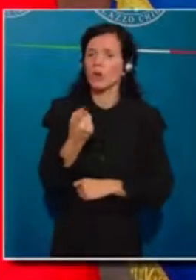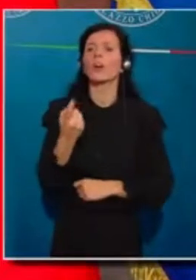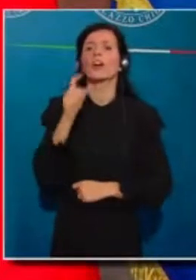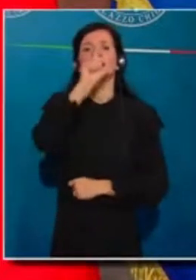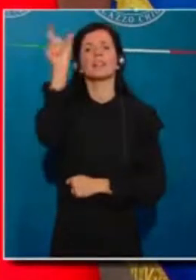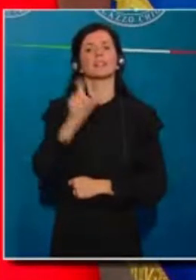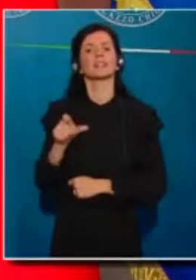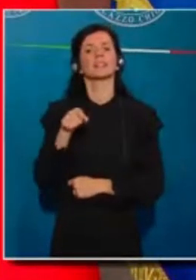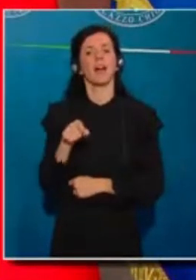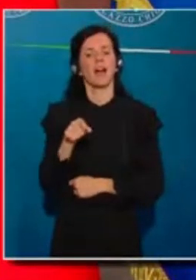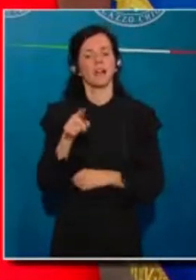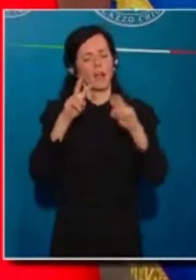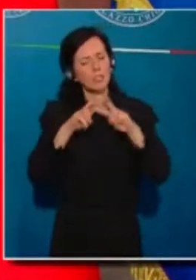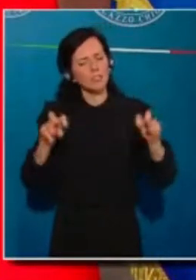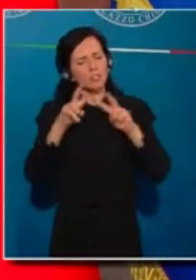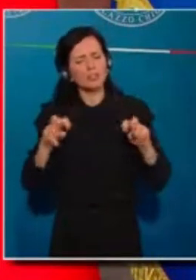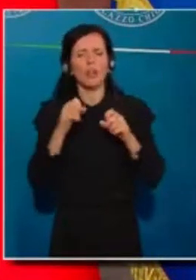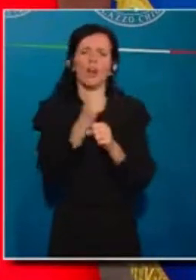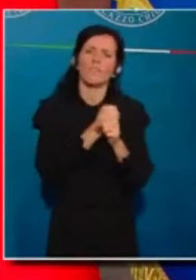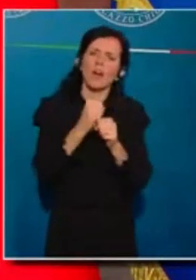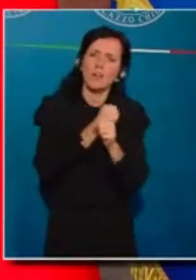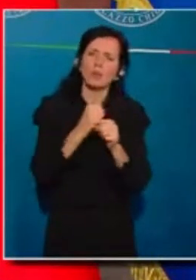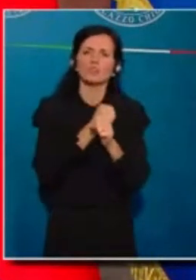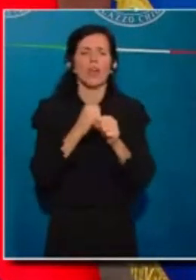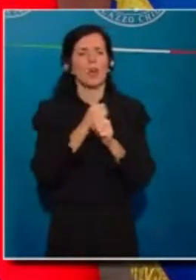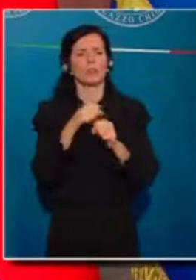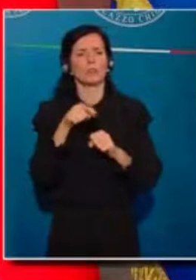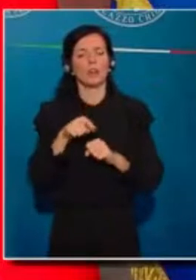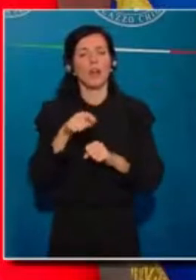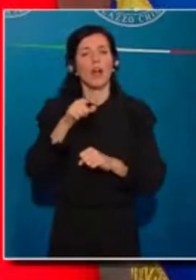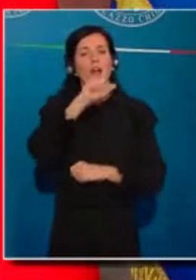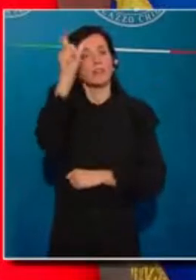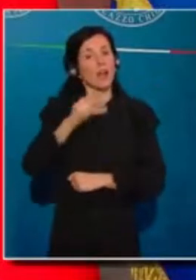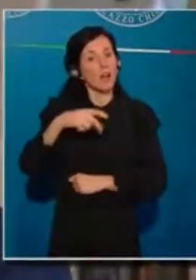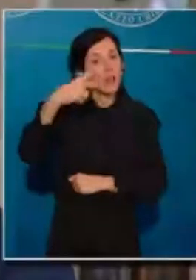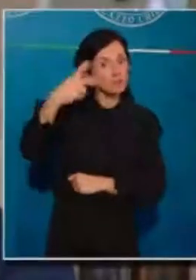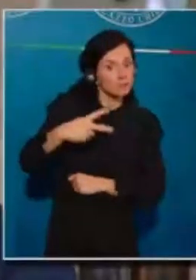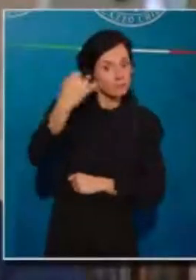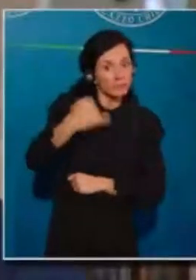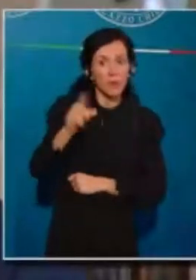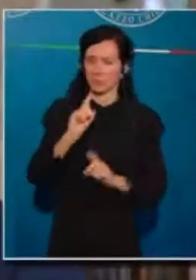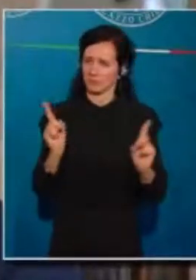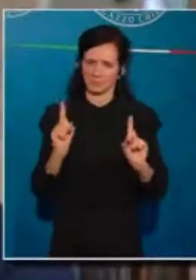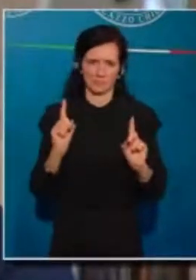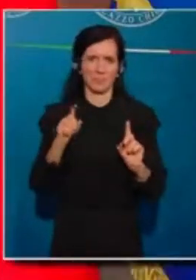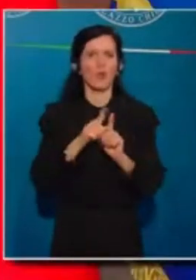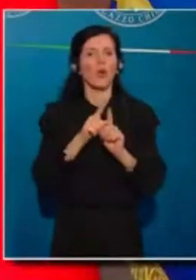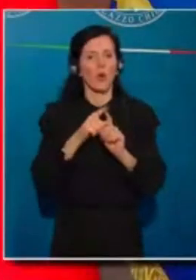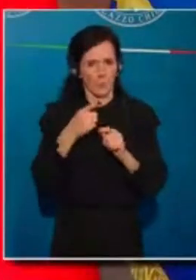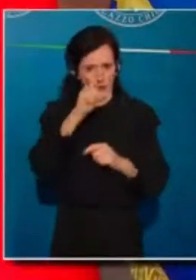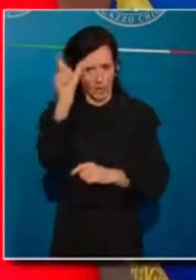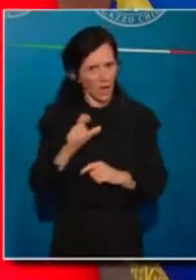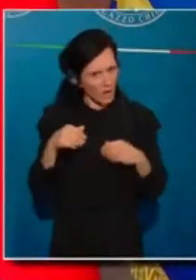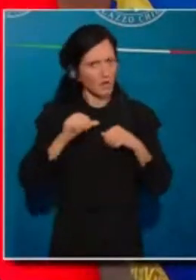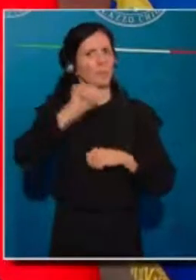di vista in questa della ricerca farmaceutica non è seconda a nessuno insomma e comunque esprime